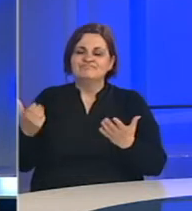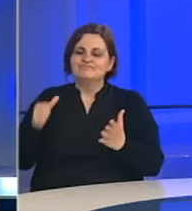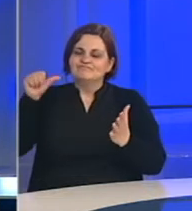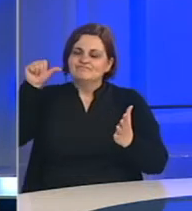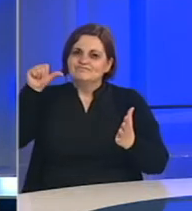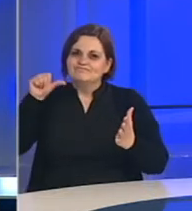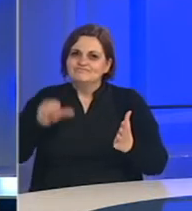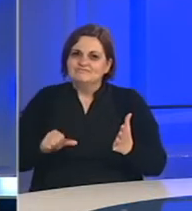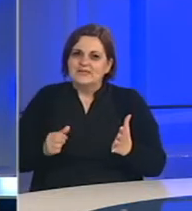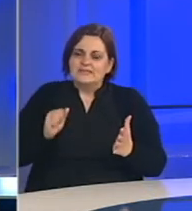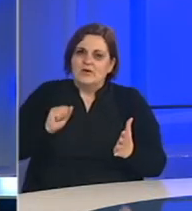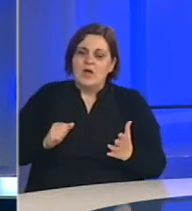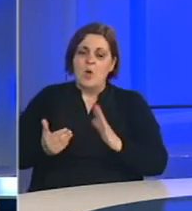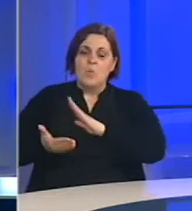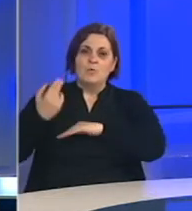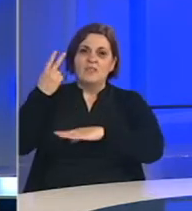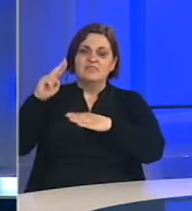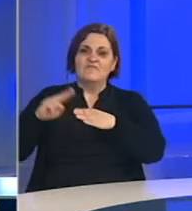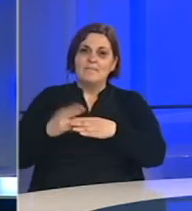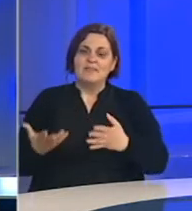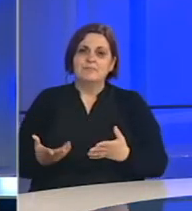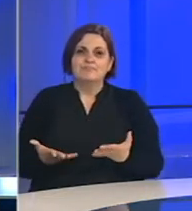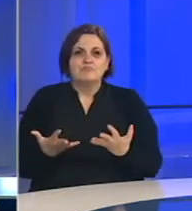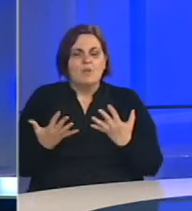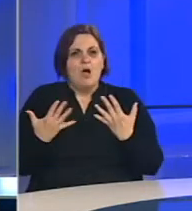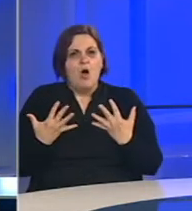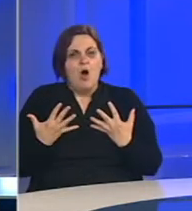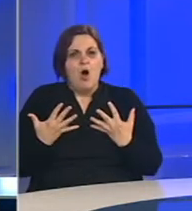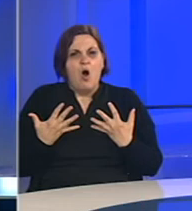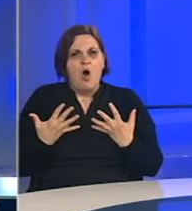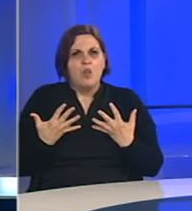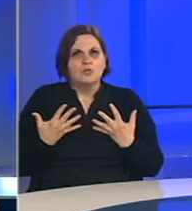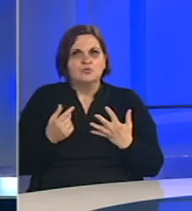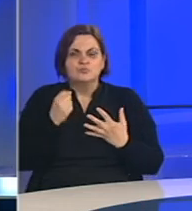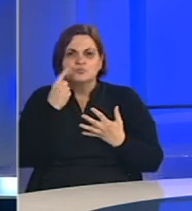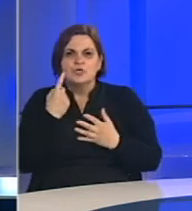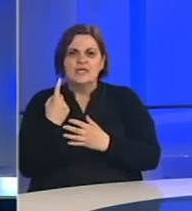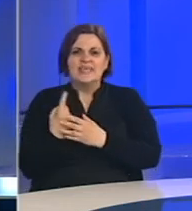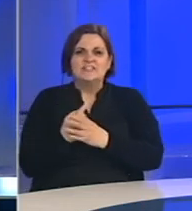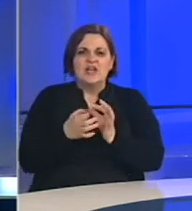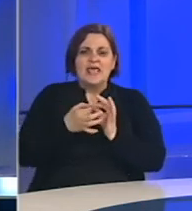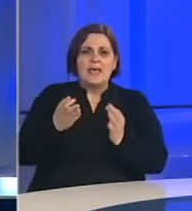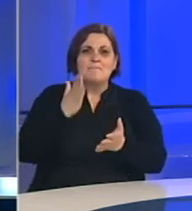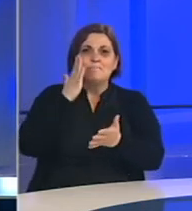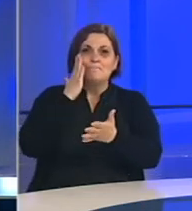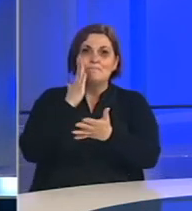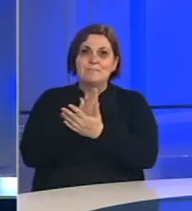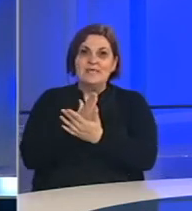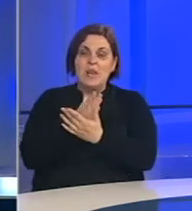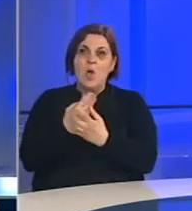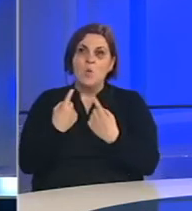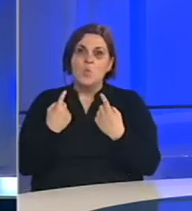najopterećavajući faktor protekla dva mjeseca. Međutim, koliko su paradoksalno izolacijske mjere bile u